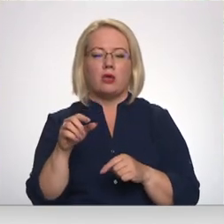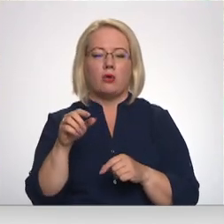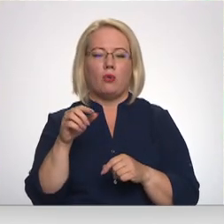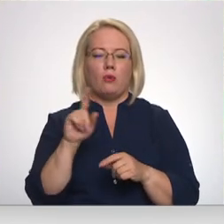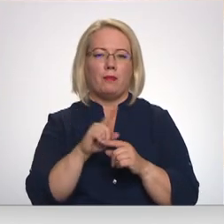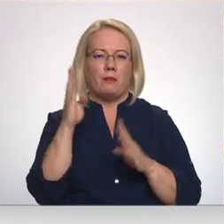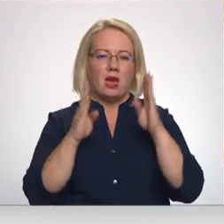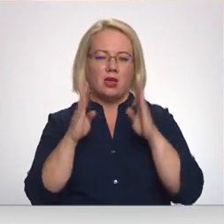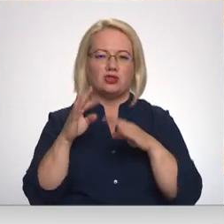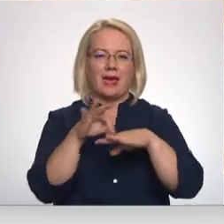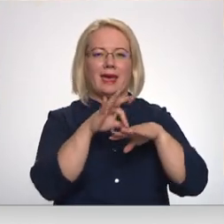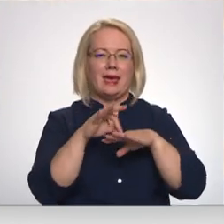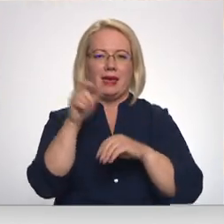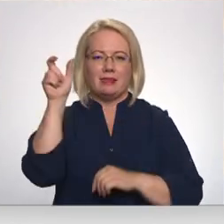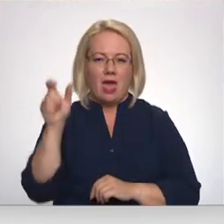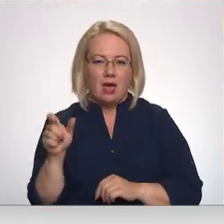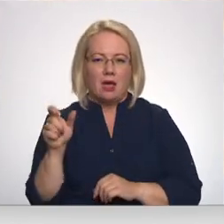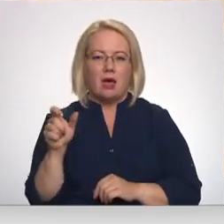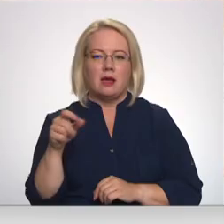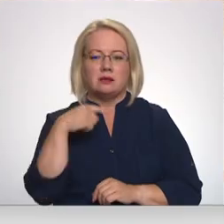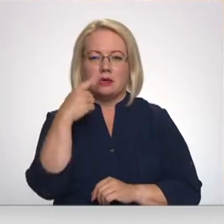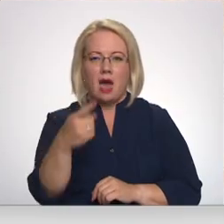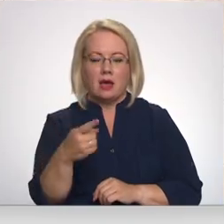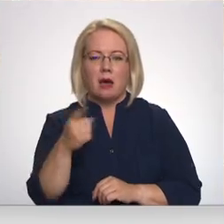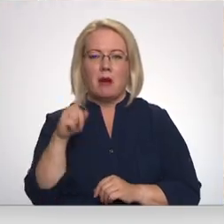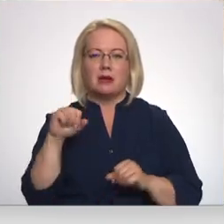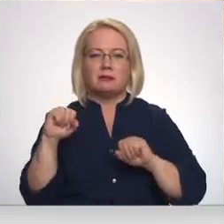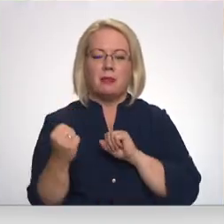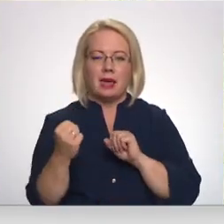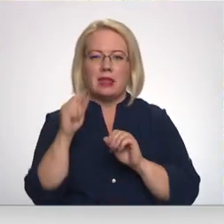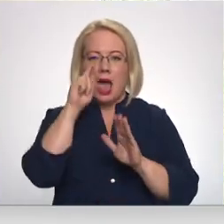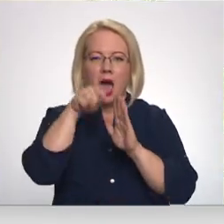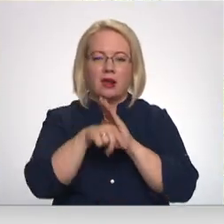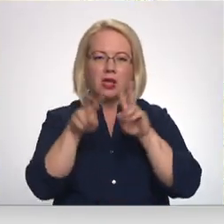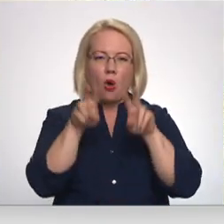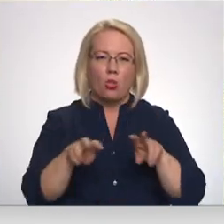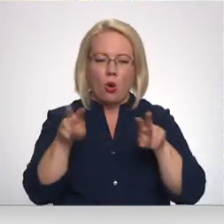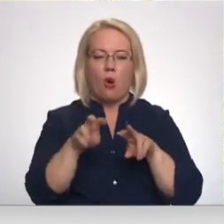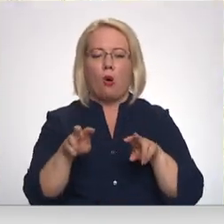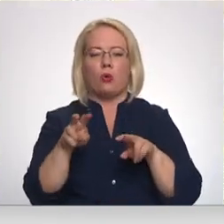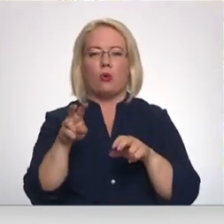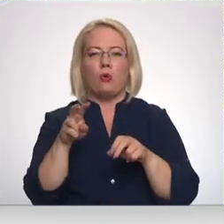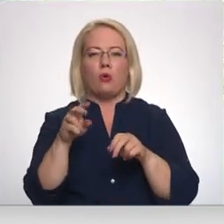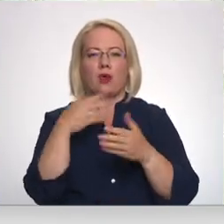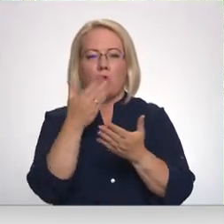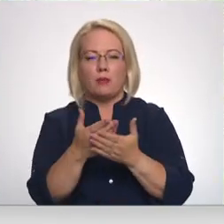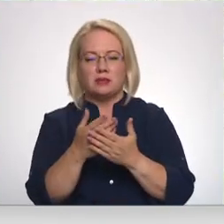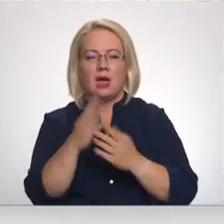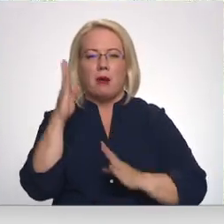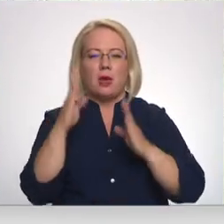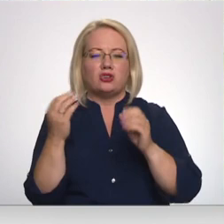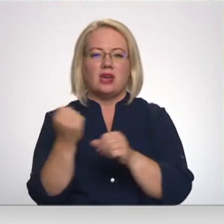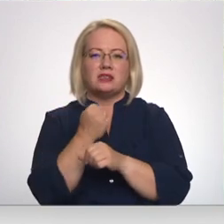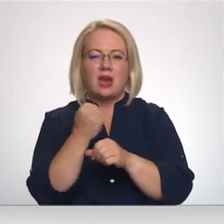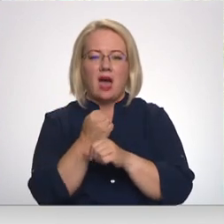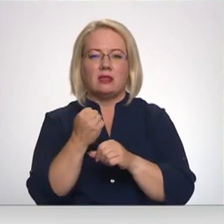grāmatas pokaiņu meža autora Anita Bisoniece apgalvo, ka par spīti arheologu rekomendācijām meža izstrāda pokaiņos notiek nesaudzīgu